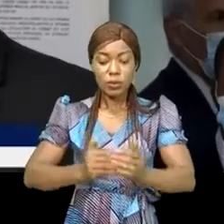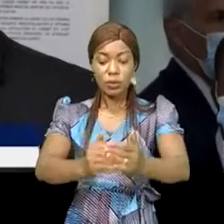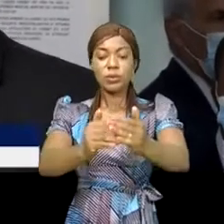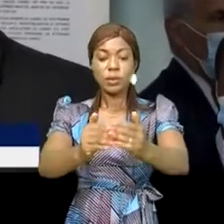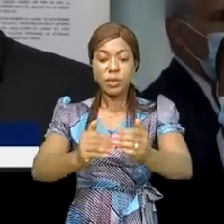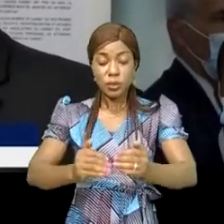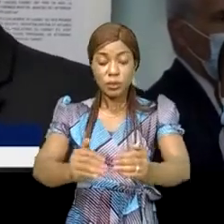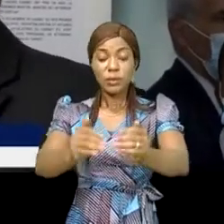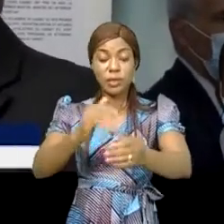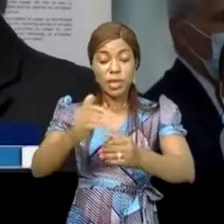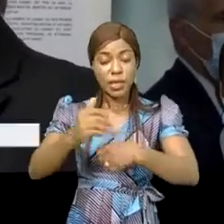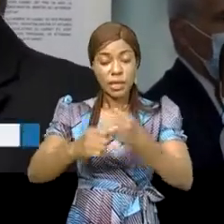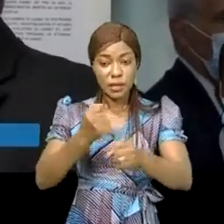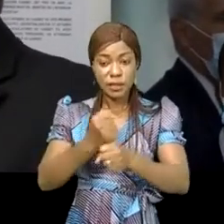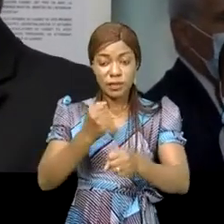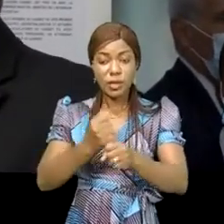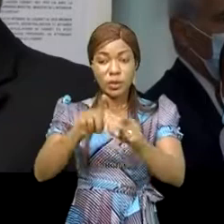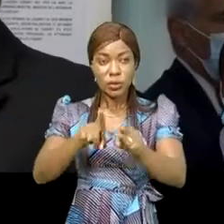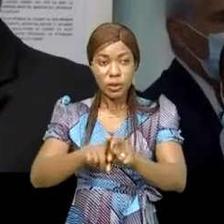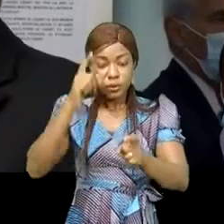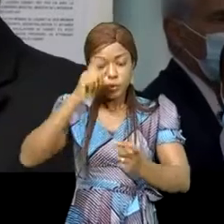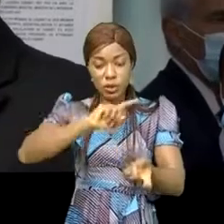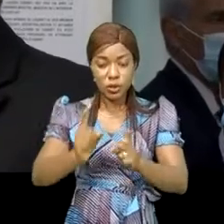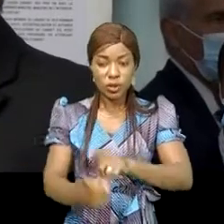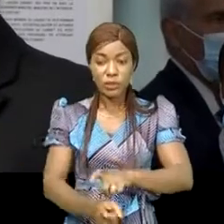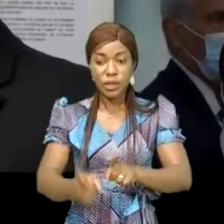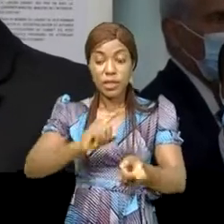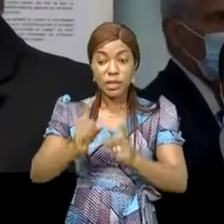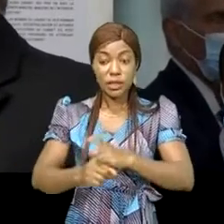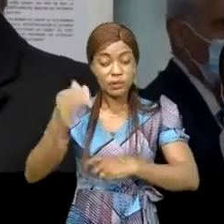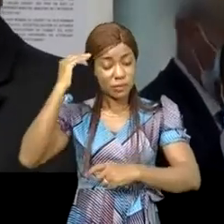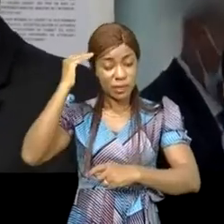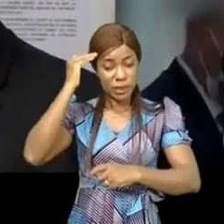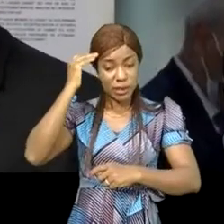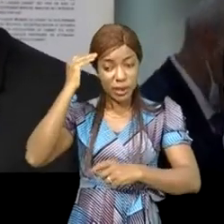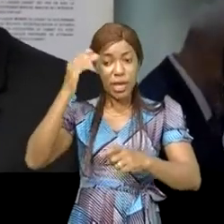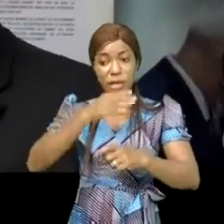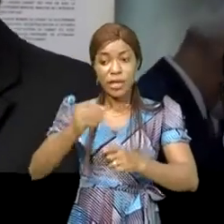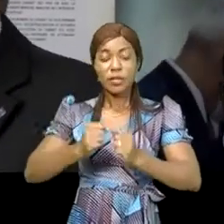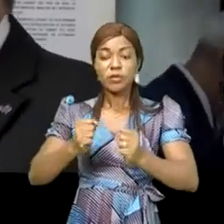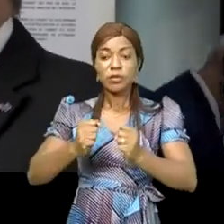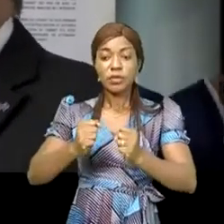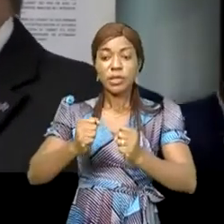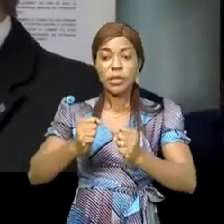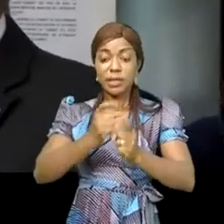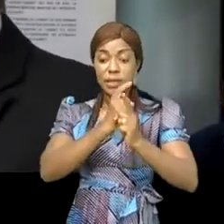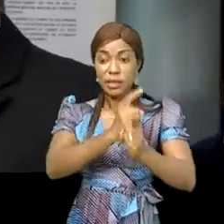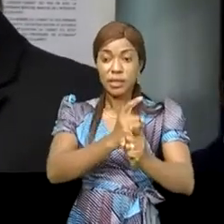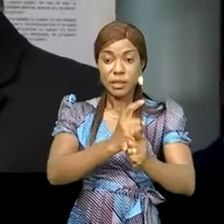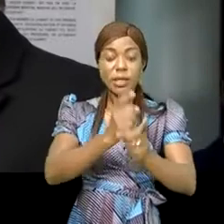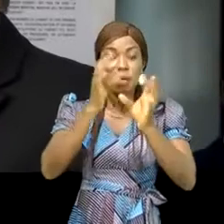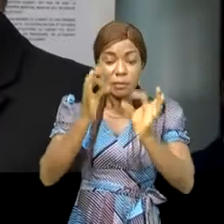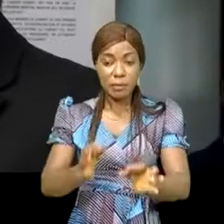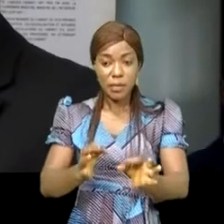changement spécialement le changement de mentalité de force de sécurité et assurer qu'il n'y pas